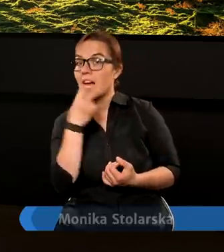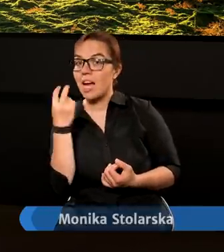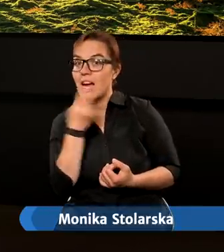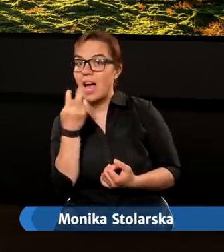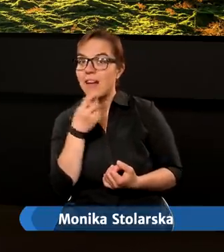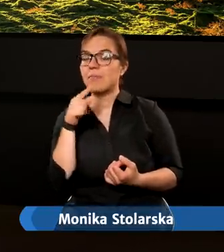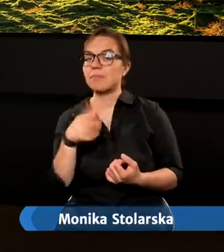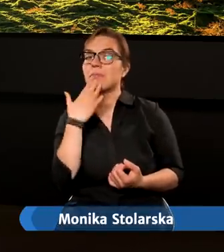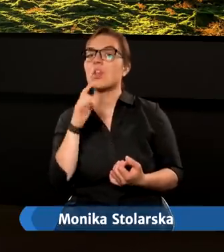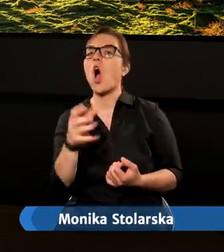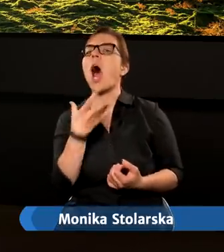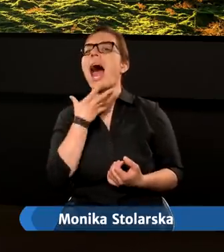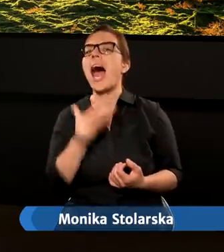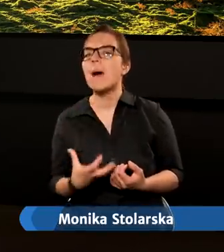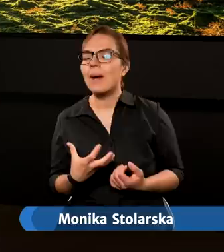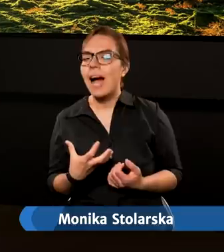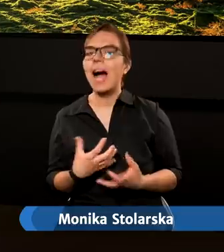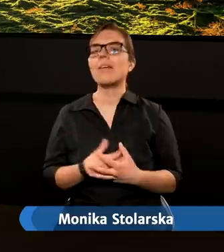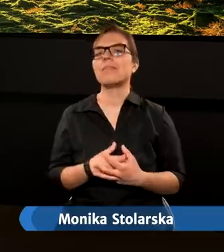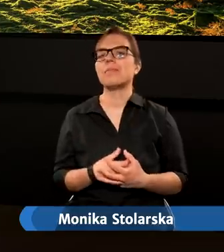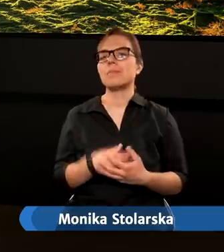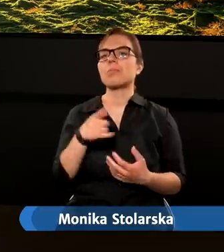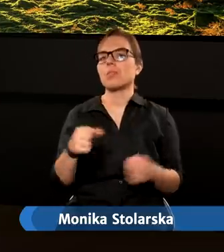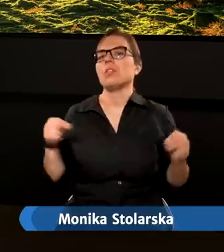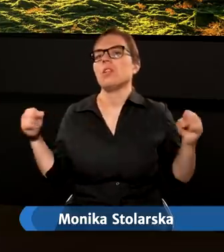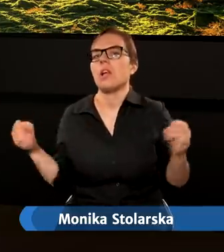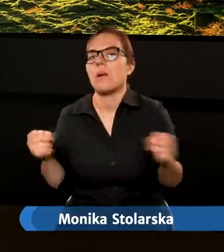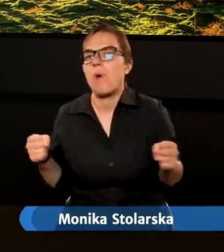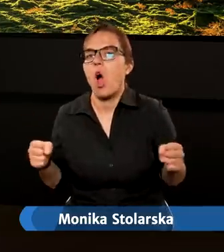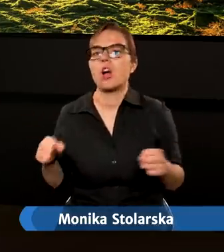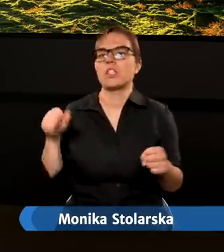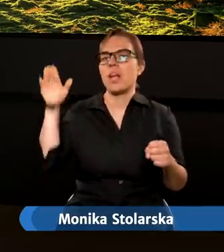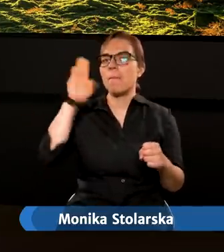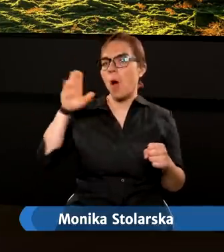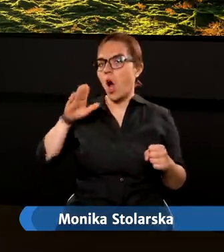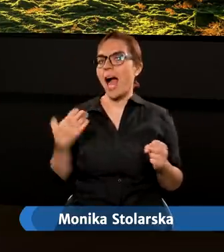tu jest powiedziane o Abrahamie, że się boi Boga.